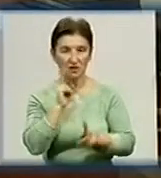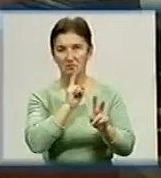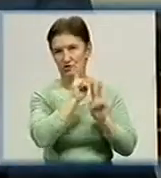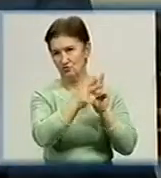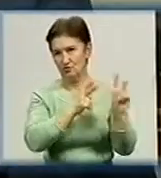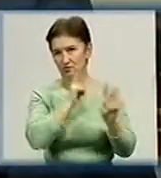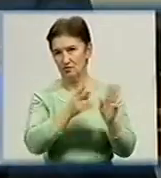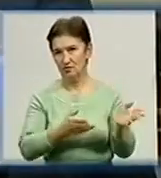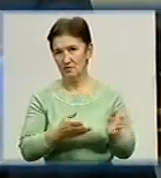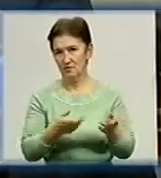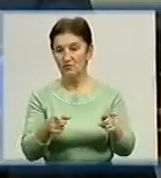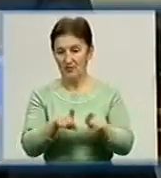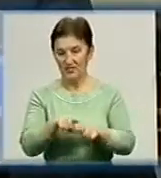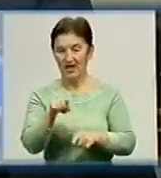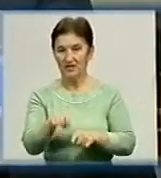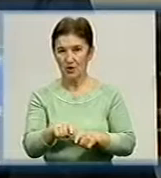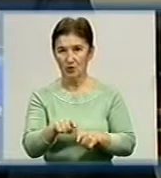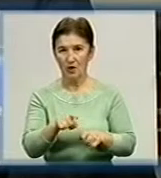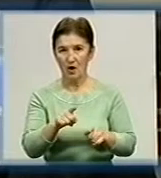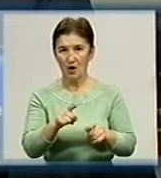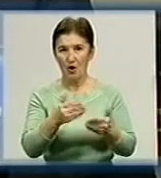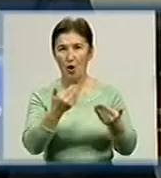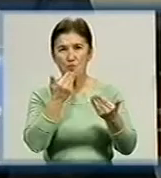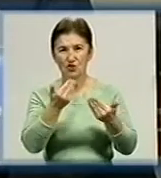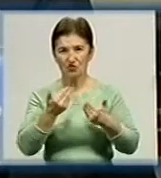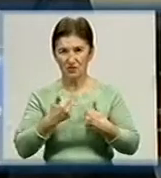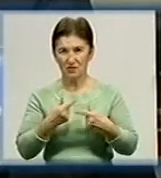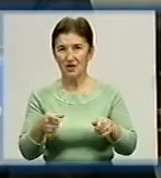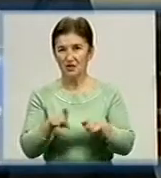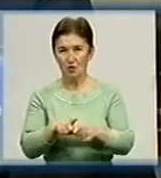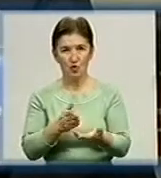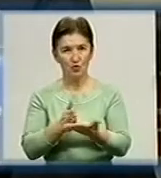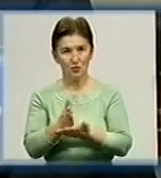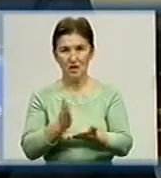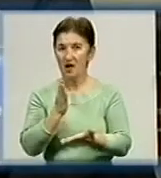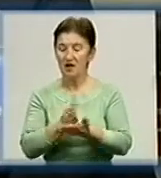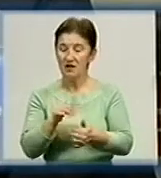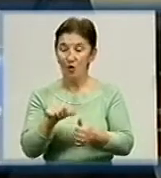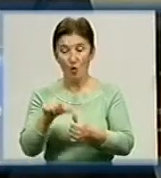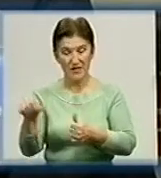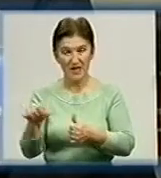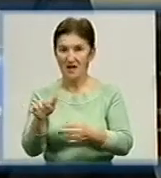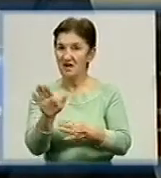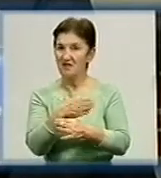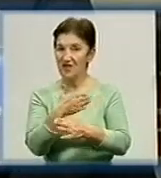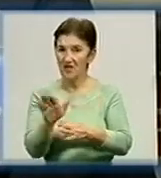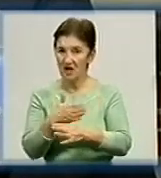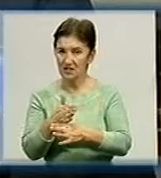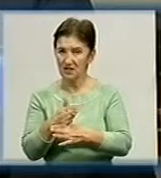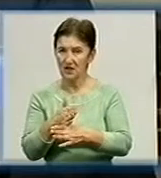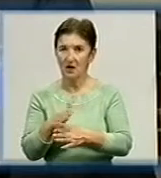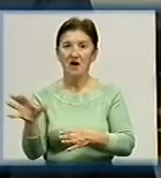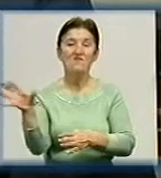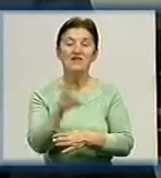керівник. Дане обращення відноситься до категорії услуг, має свій віддельний класифікатор. Як правило, підтримання